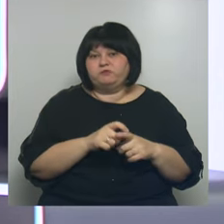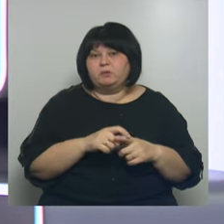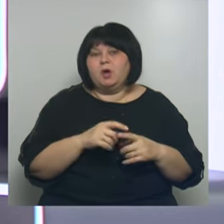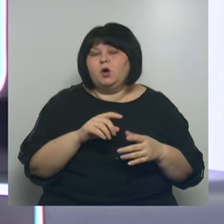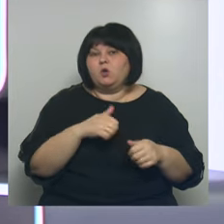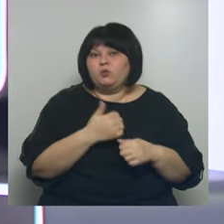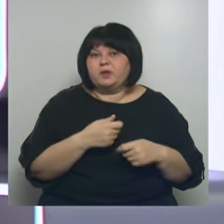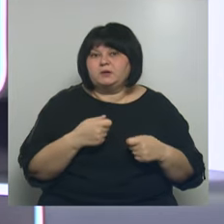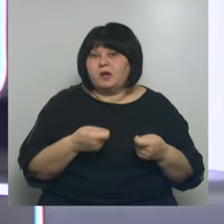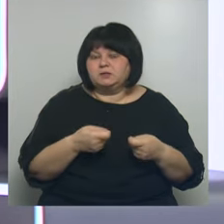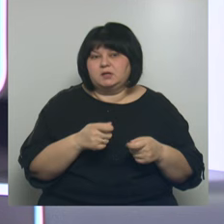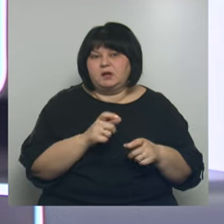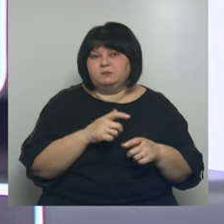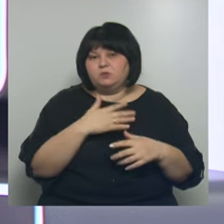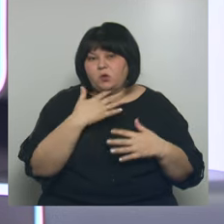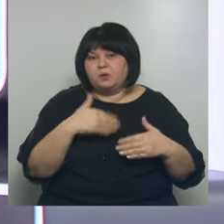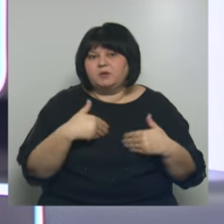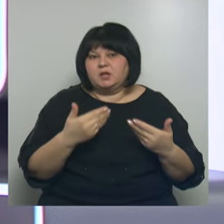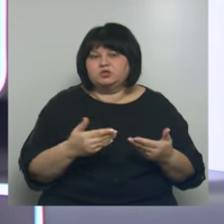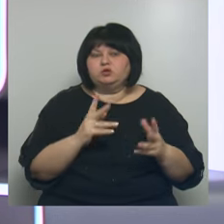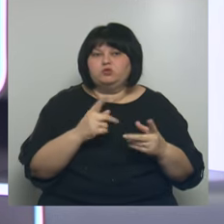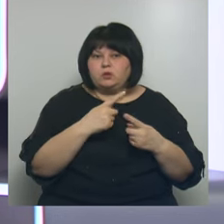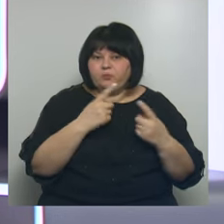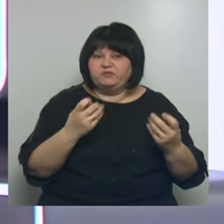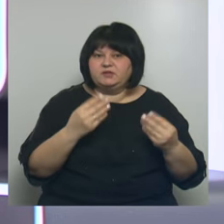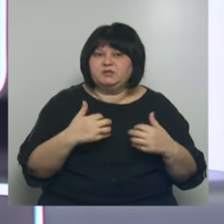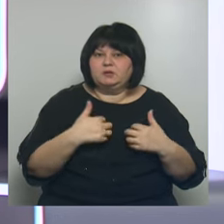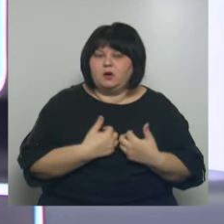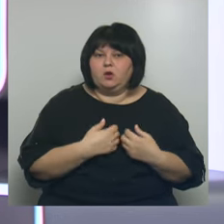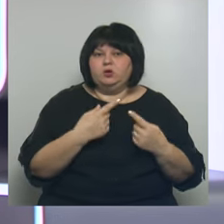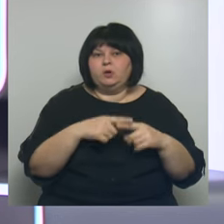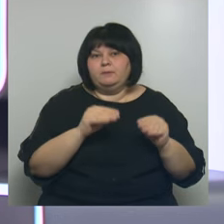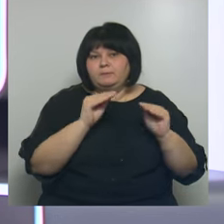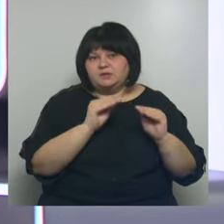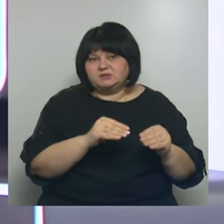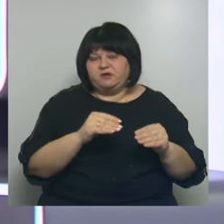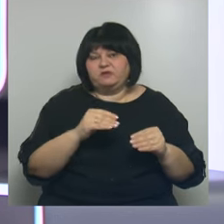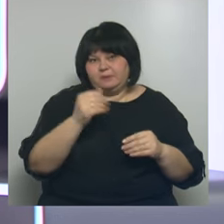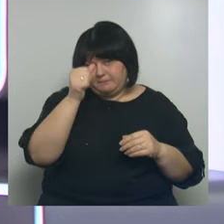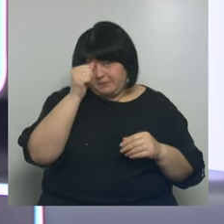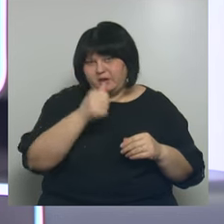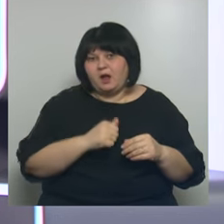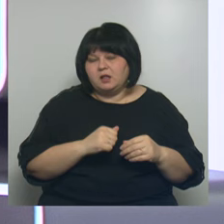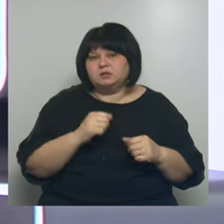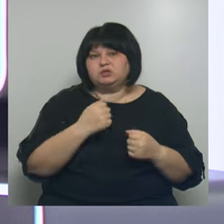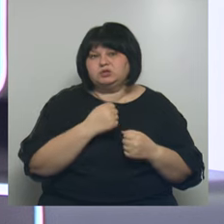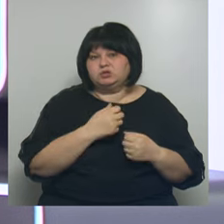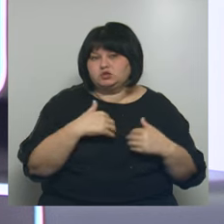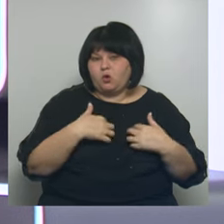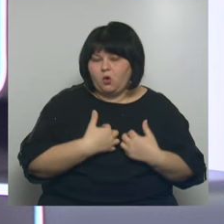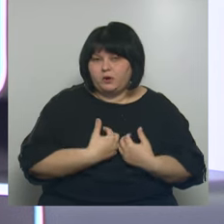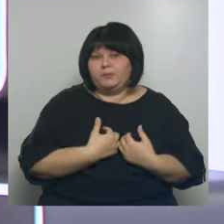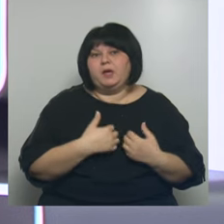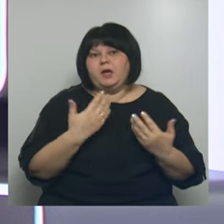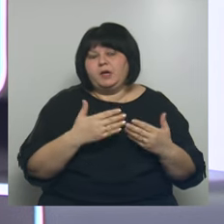предложений много. Одни просят объявить день траура, другие установить мемориал скорби в центре областной столицы. Есть и просьба оставить